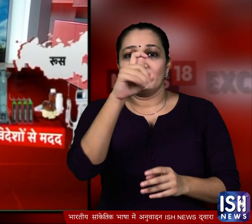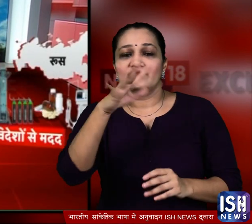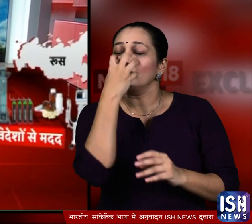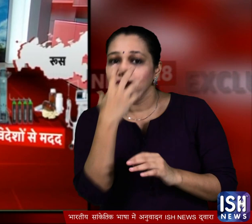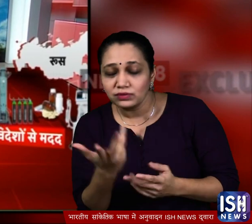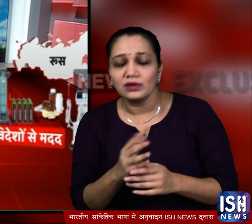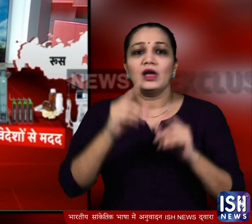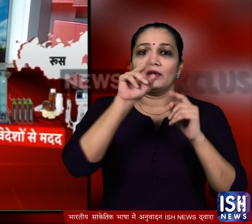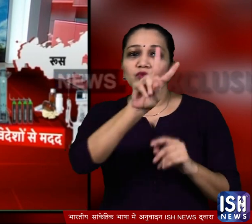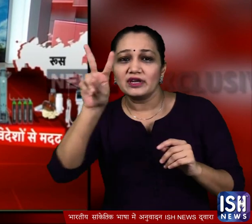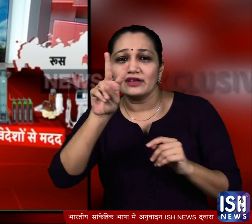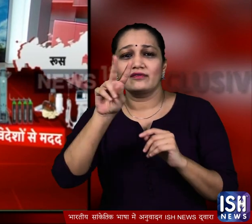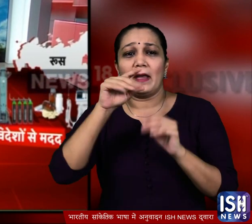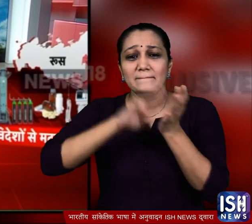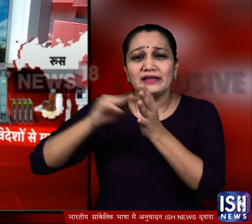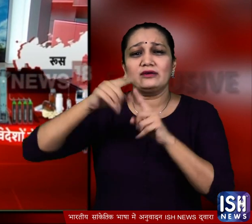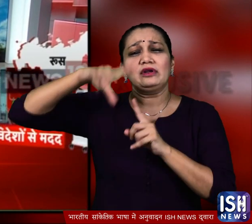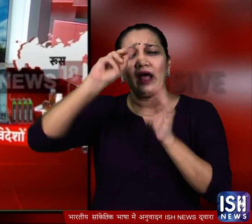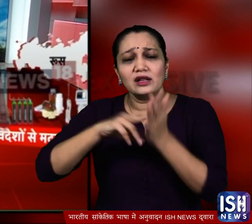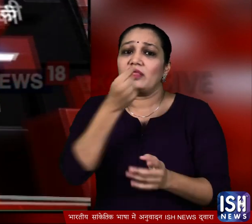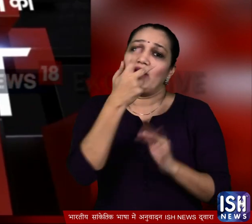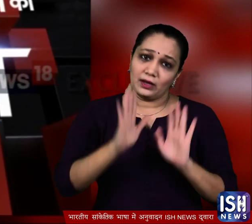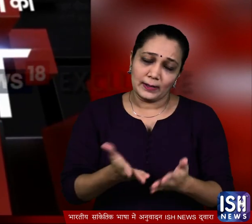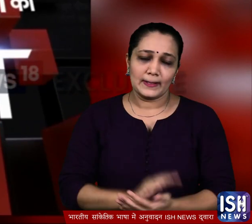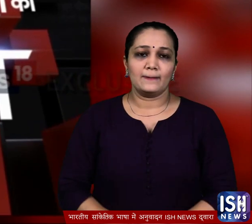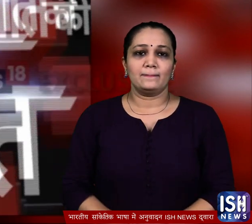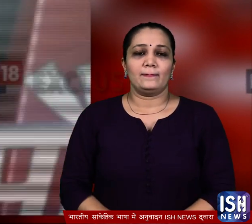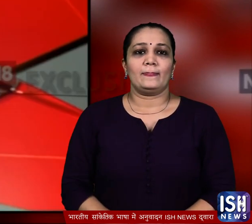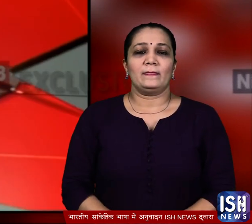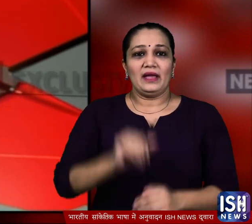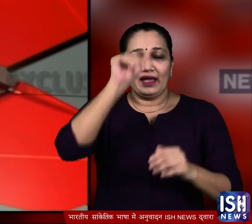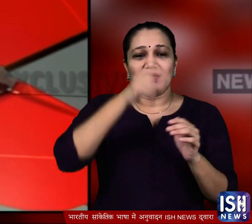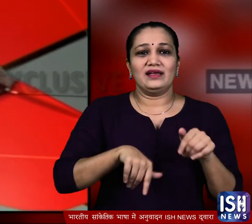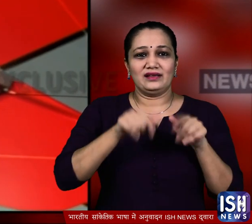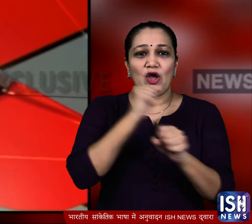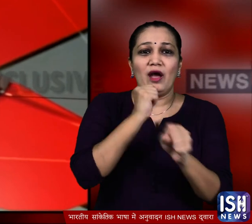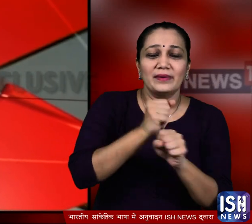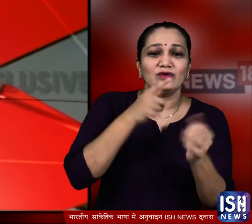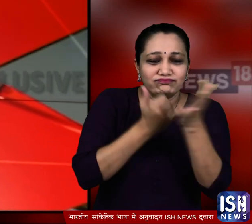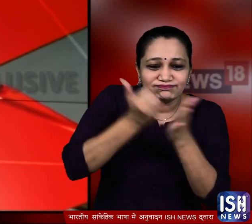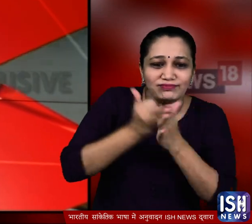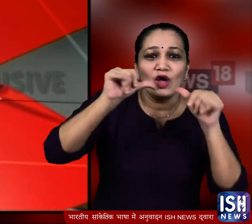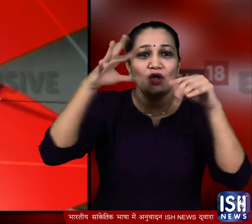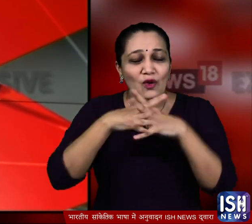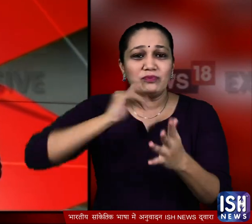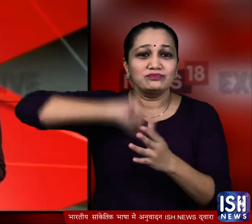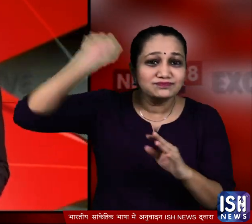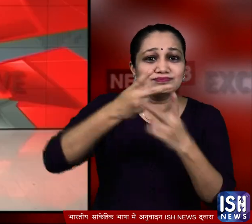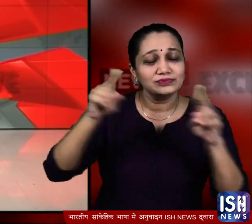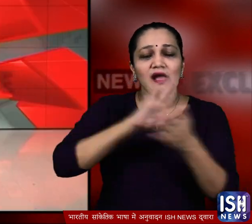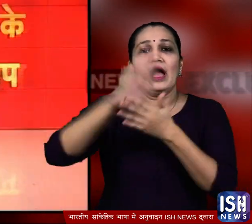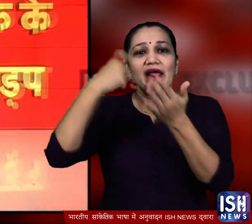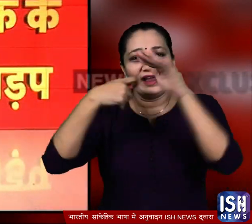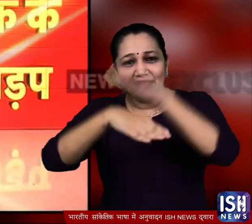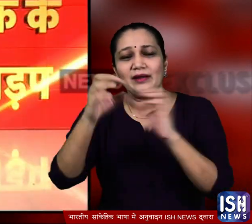वेंटिलेटर और 22 में ट्रिक्टन दवा है केंदर के क्रिशी सुधार कानूनों का विरोध कर रहे किसानों ने हर्याणा